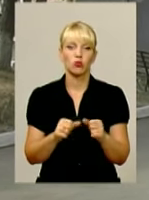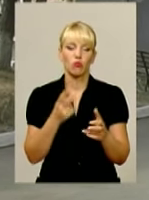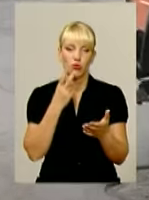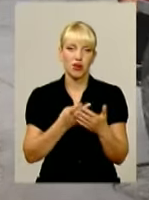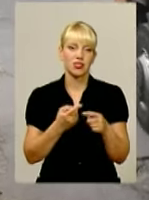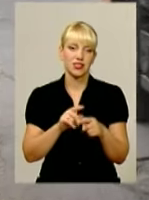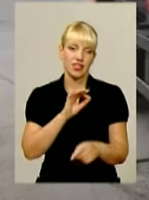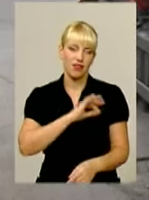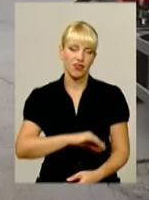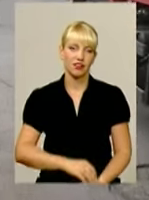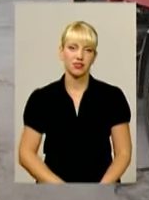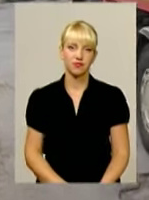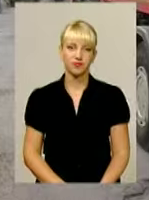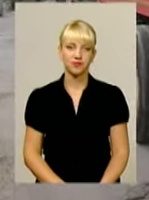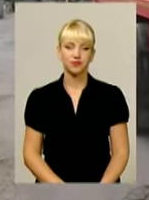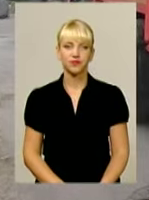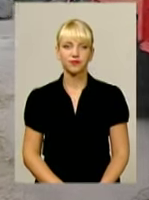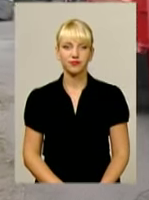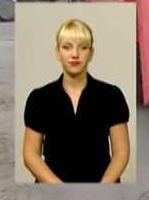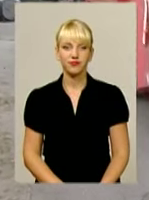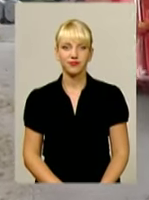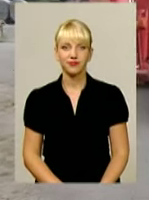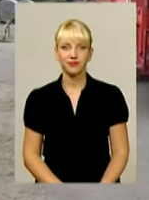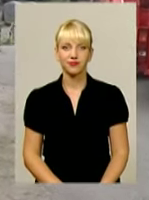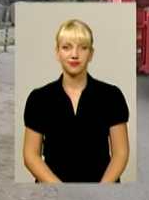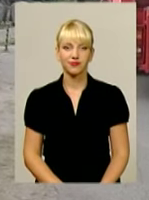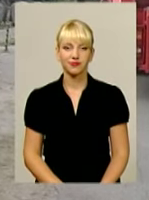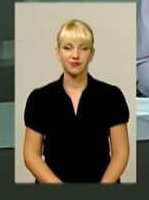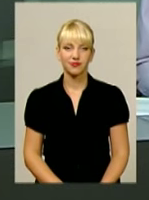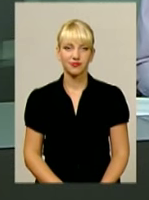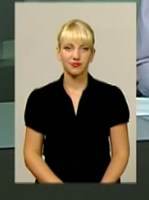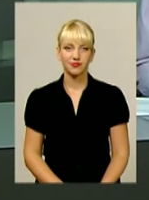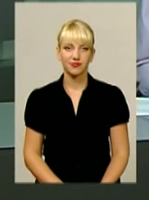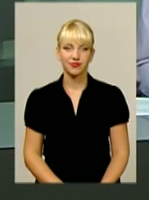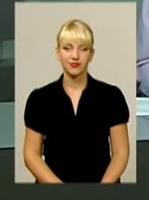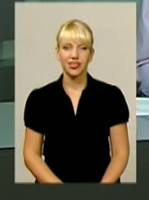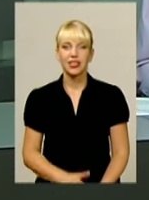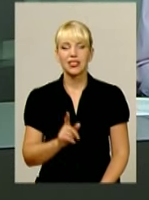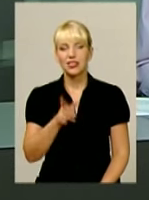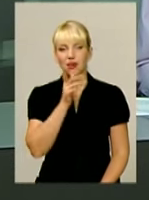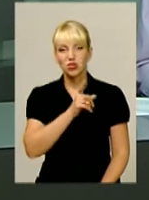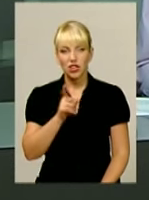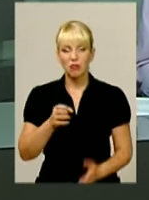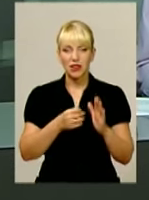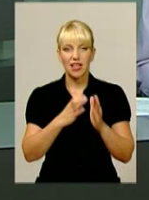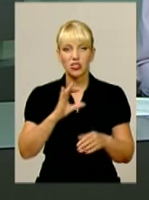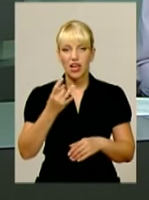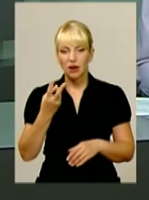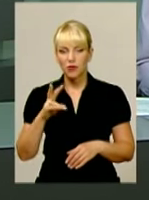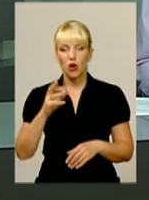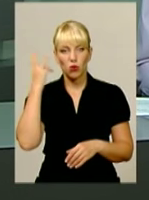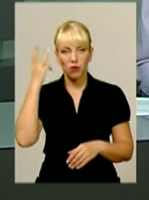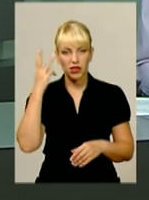ефект. Анна Герман, Юрій Чорний для інформаційного випуску. Тим часом з 15 серпня у